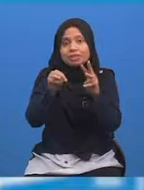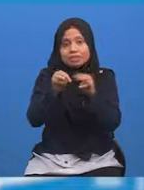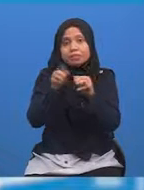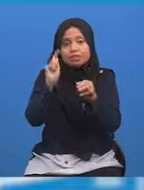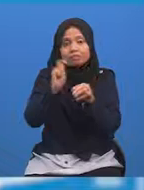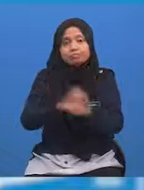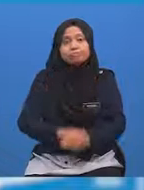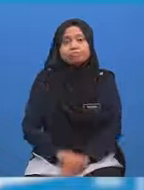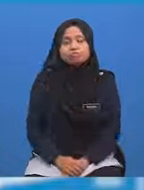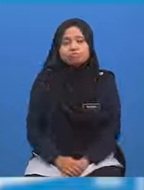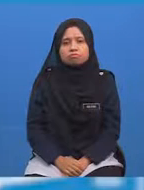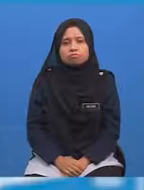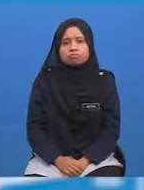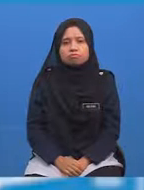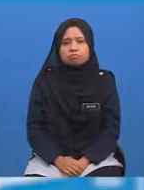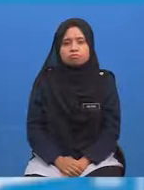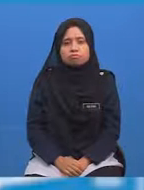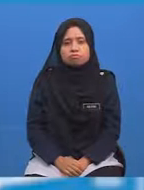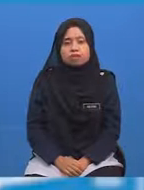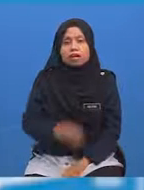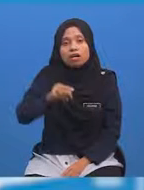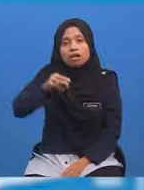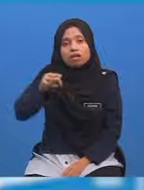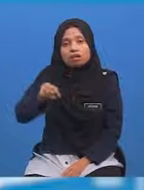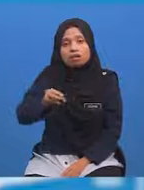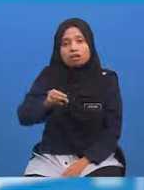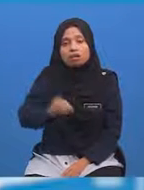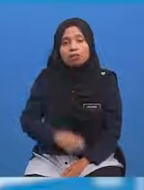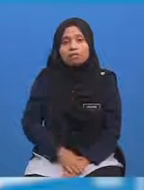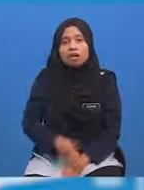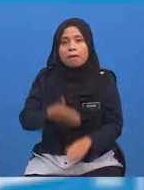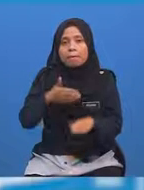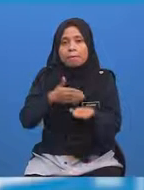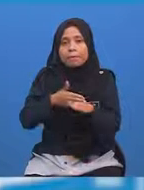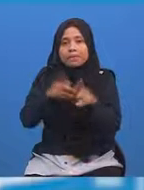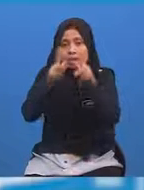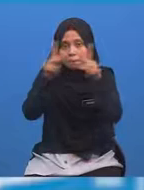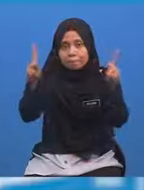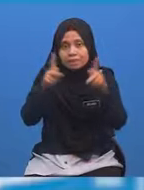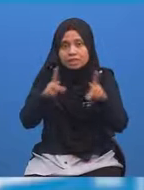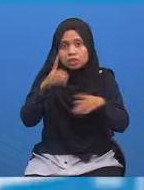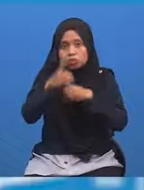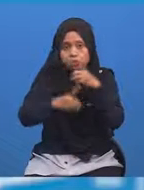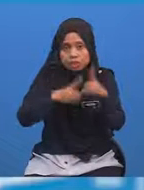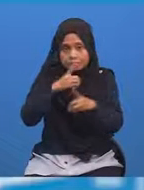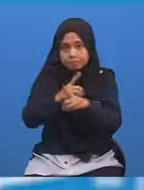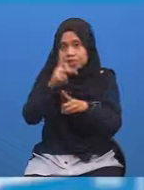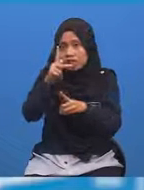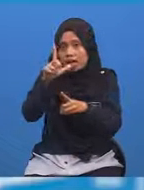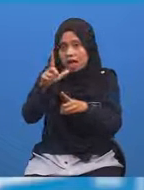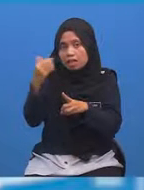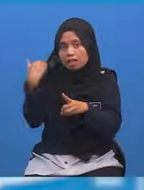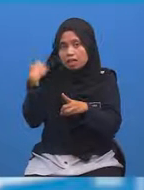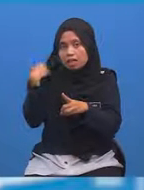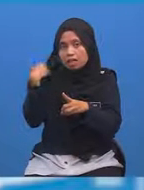contoh pertama Murid-murid Pada peta dunia Kuala Lumpur berada